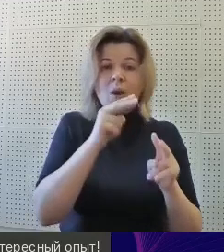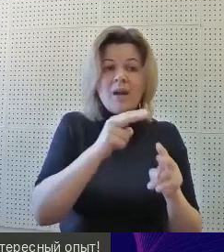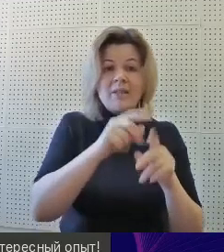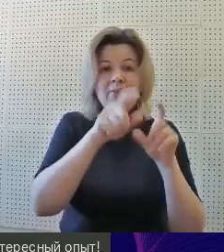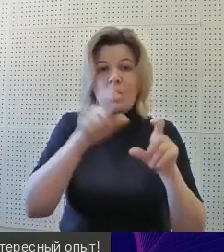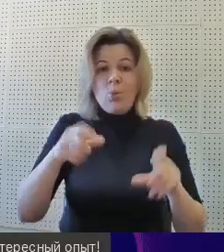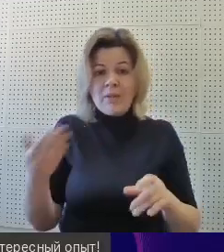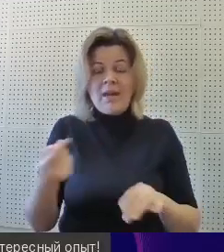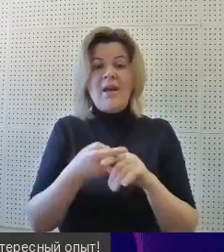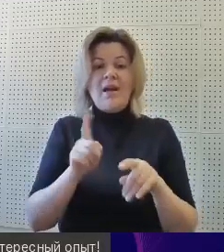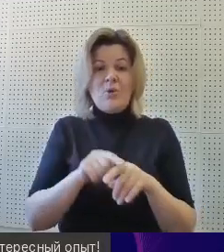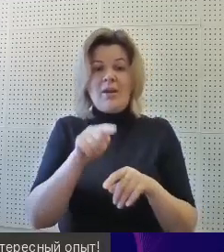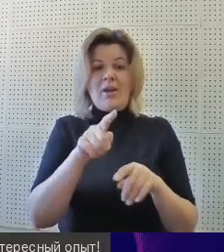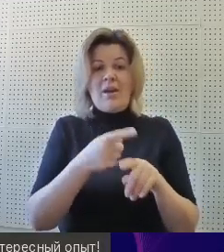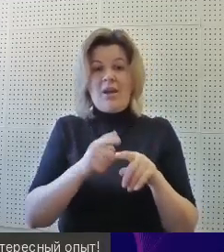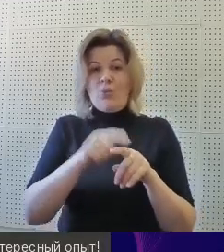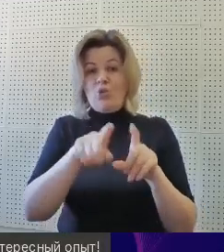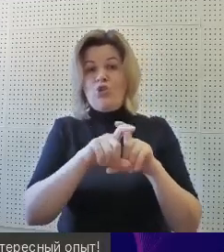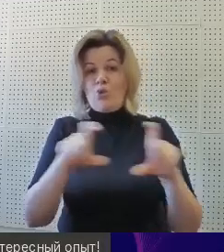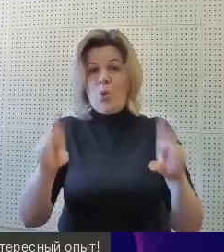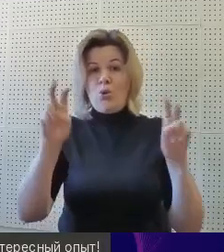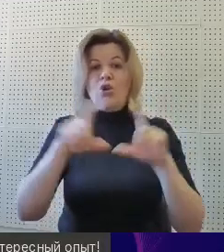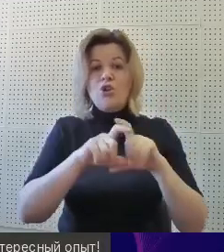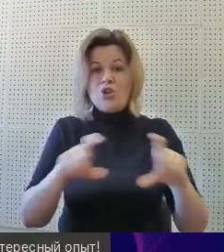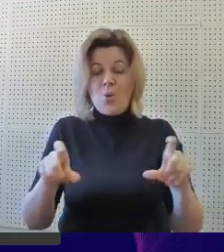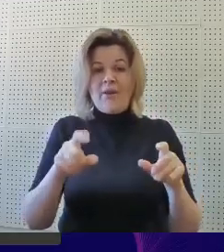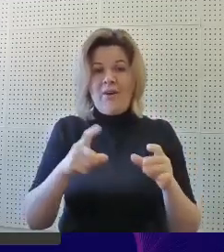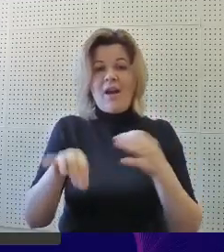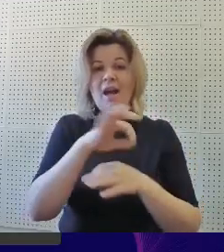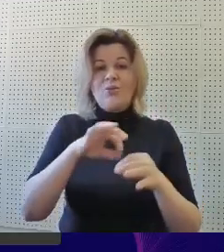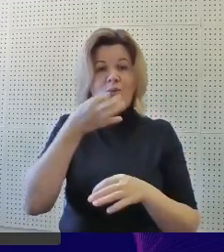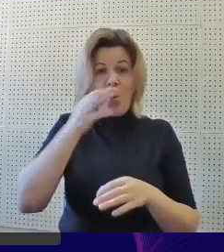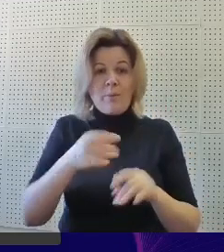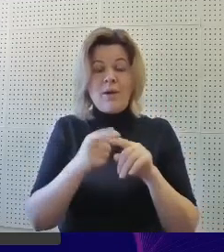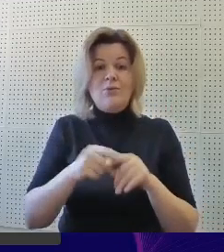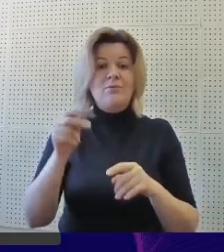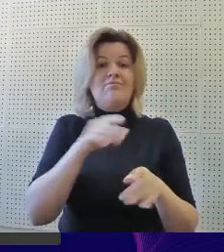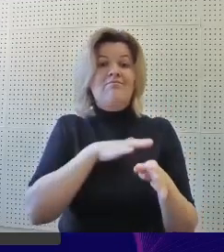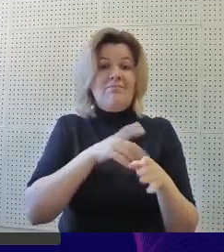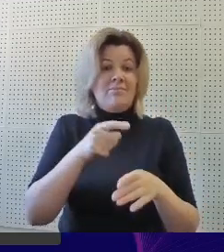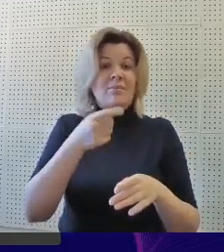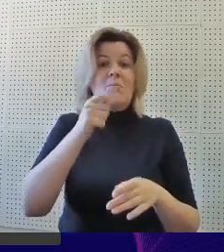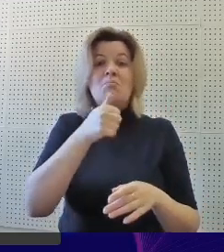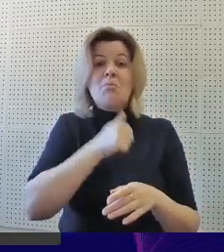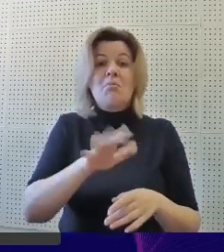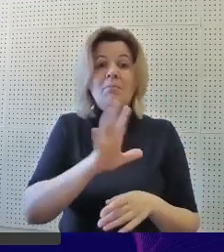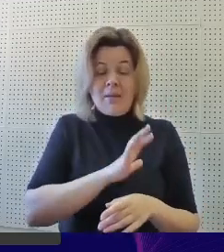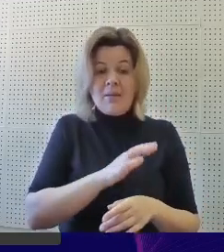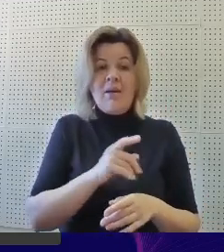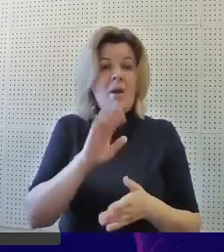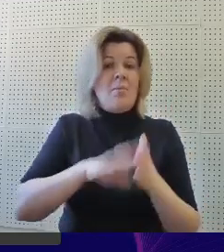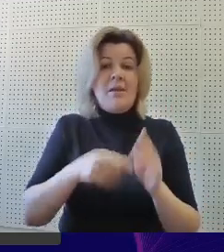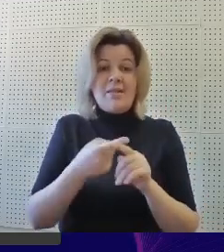кураторством людей, которые эту школу школьного конструктора опыта, масло масляное, сейчас говорю, прошли, ну, наверное,